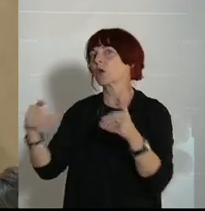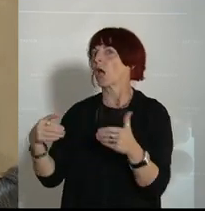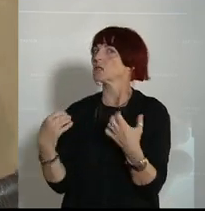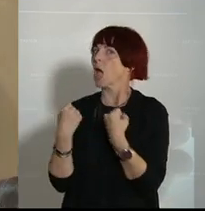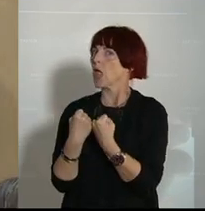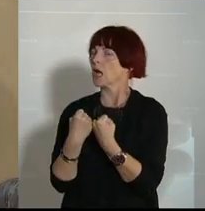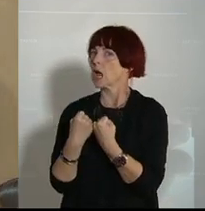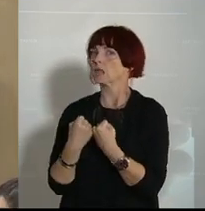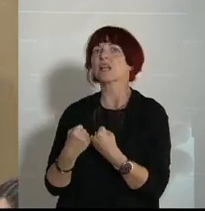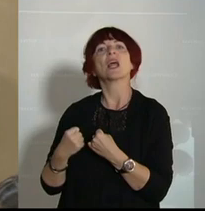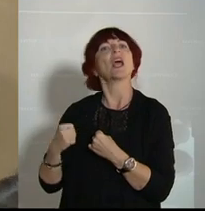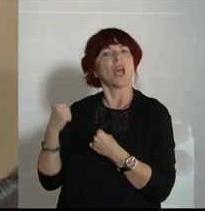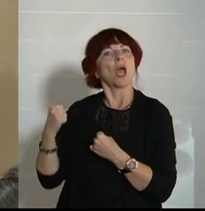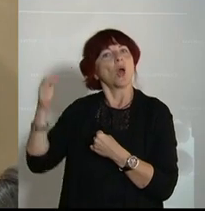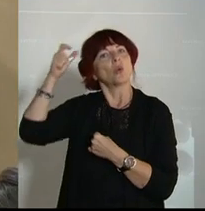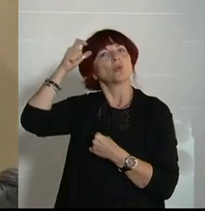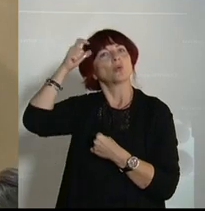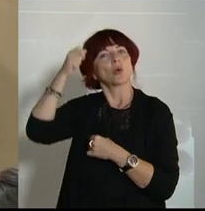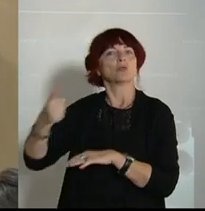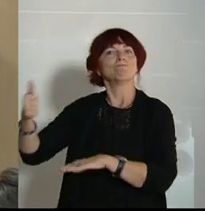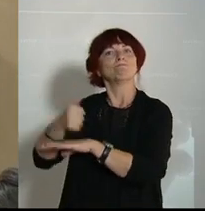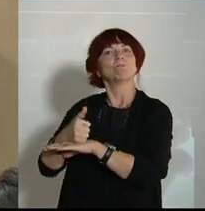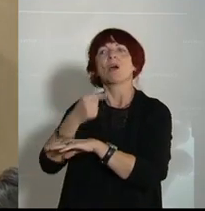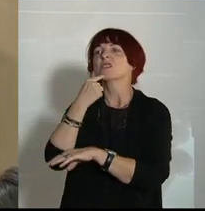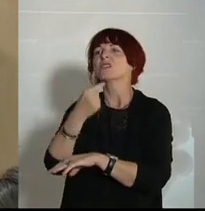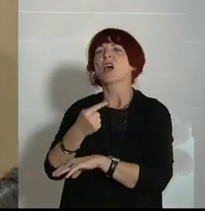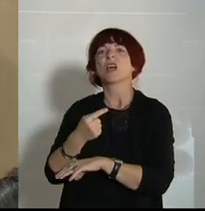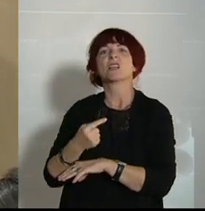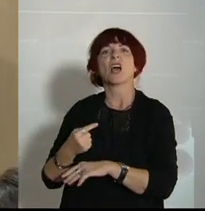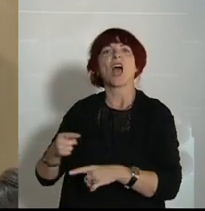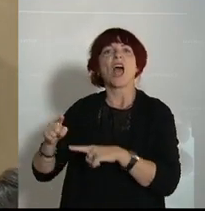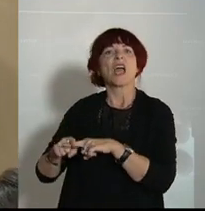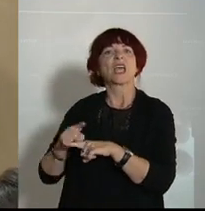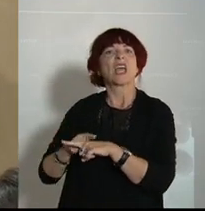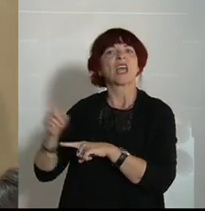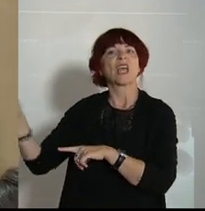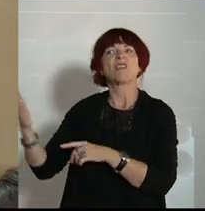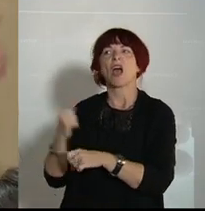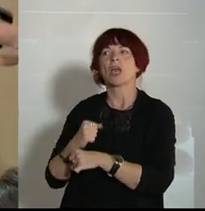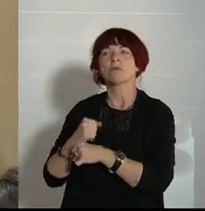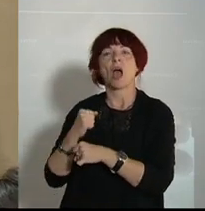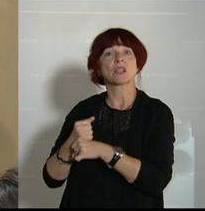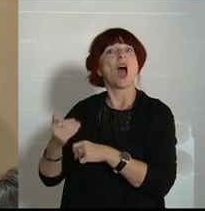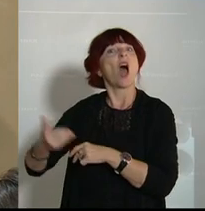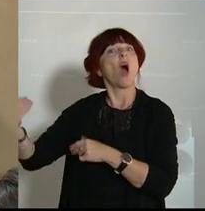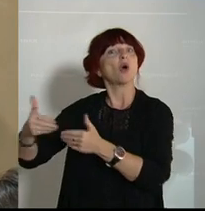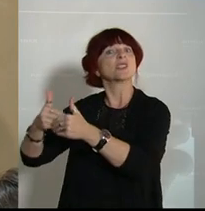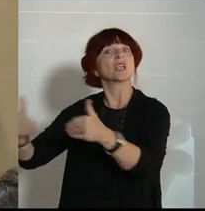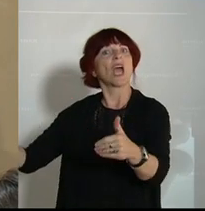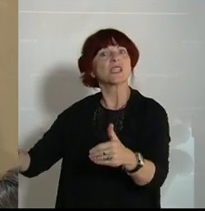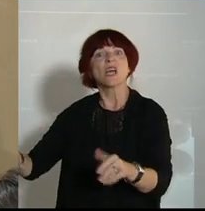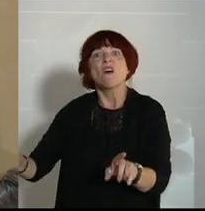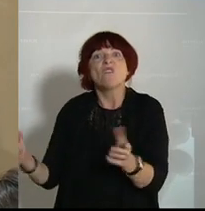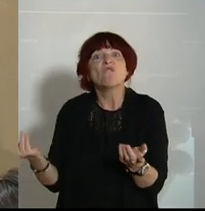Herr Erdogan nichts Besseres zu tun gehabt, als die Methoden der Griechen, die nichts gemacht haben, als die Grenze, die Außengrenze zu schützen, mit den Nazis zu